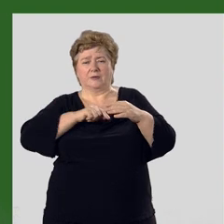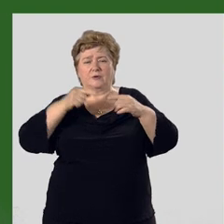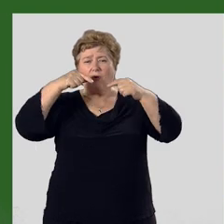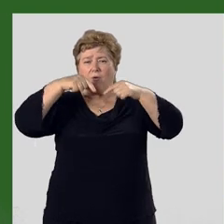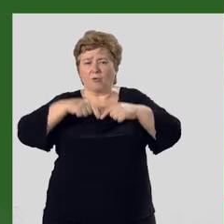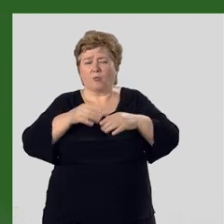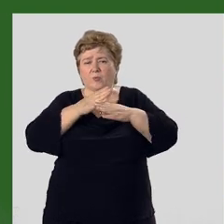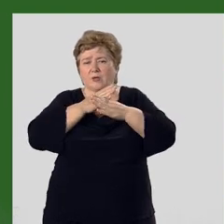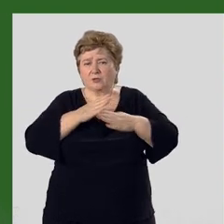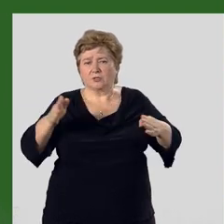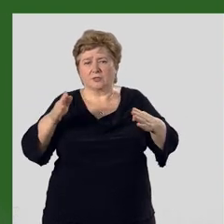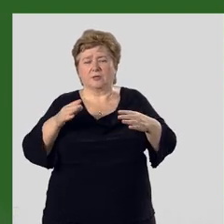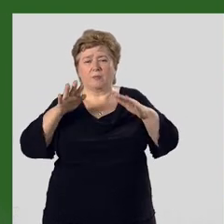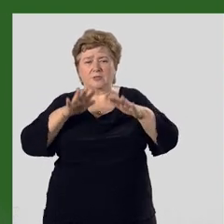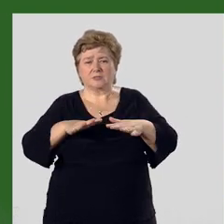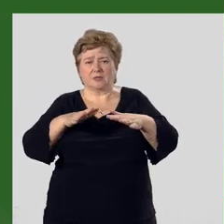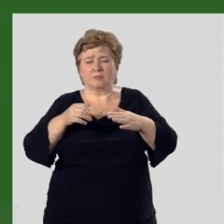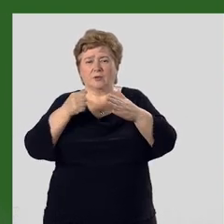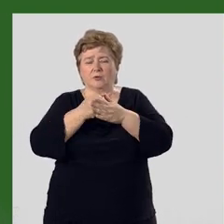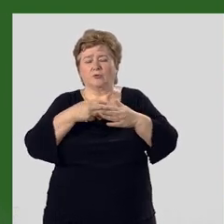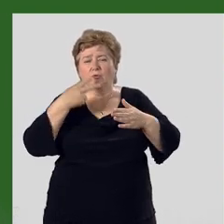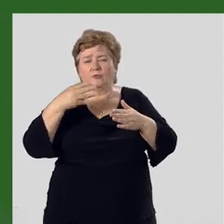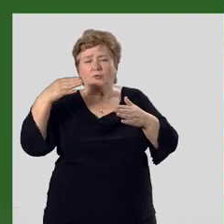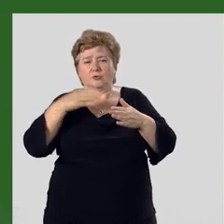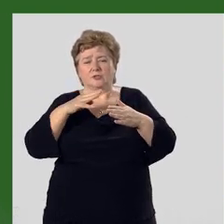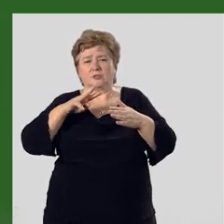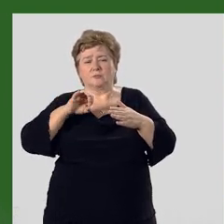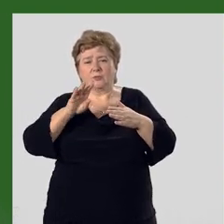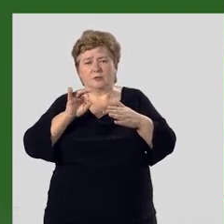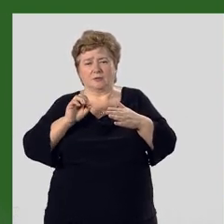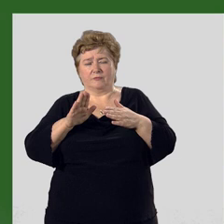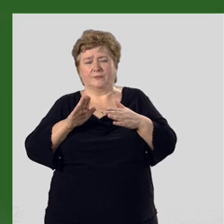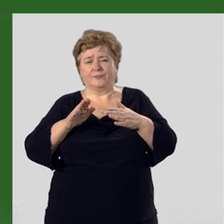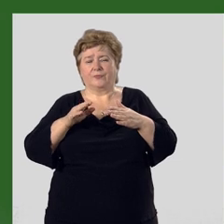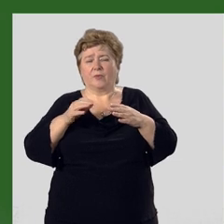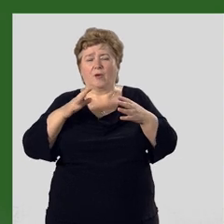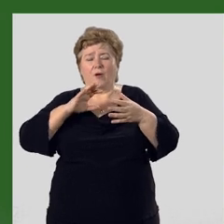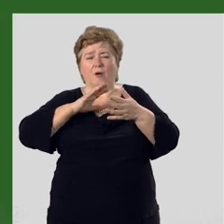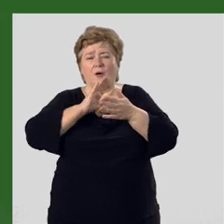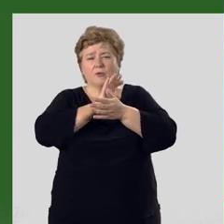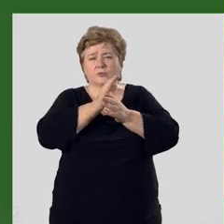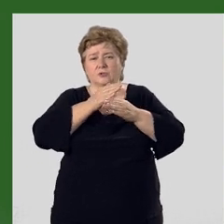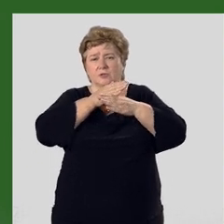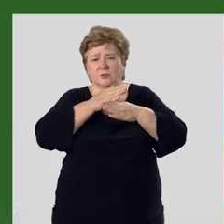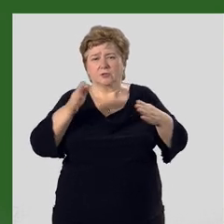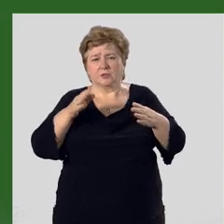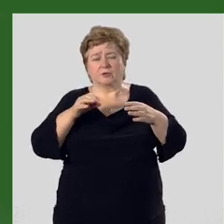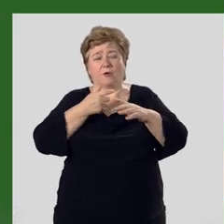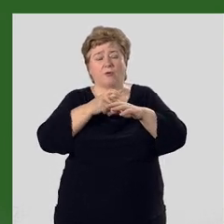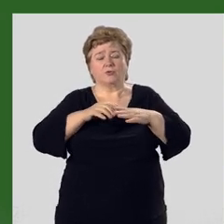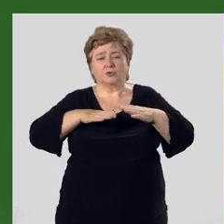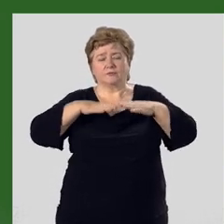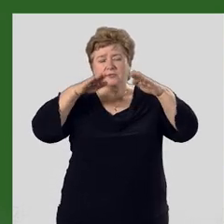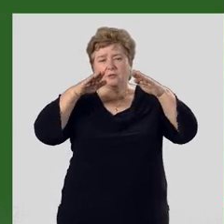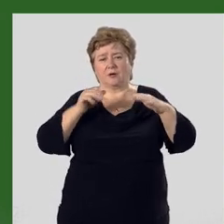глубокие расчленения местами до двух тысяч метров. Густота расчленения также очень